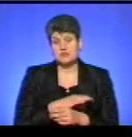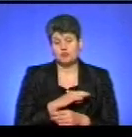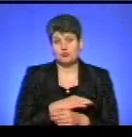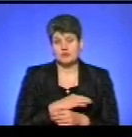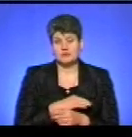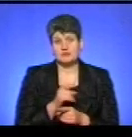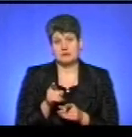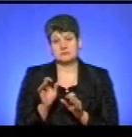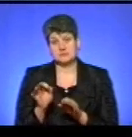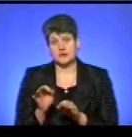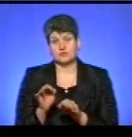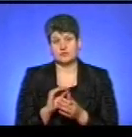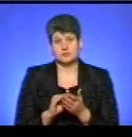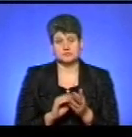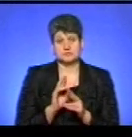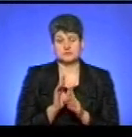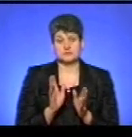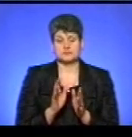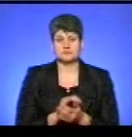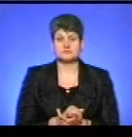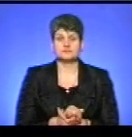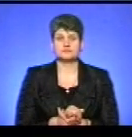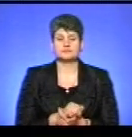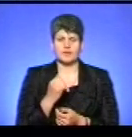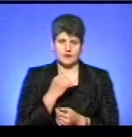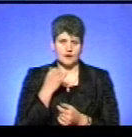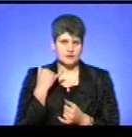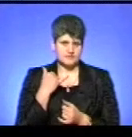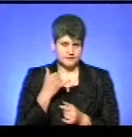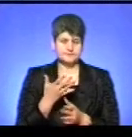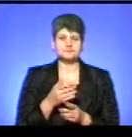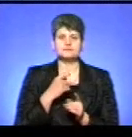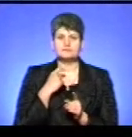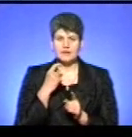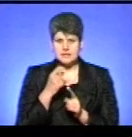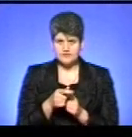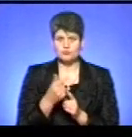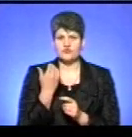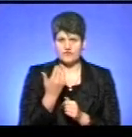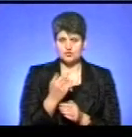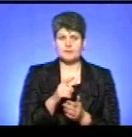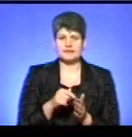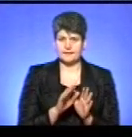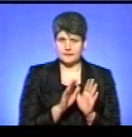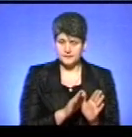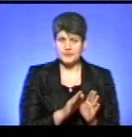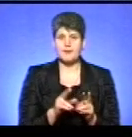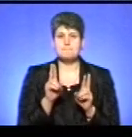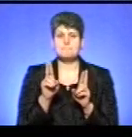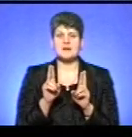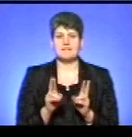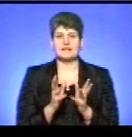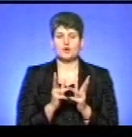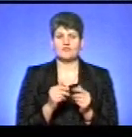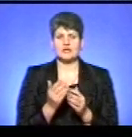чи вони правомірно враховані. Дякую за дзвінки і також за відповідь вашу на запитання. Правила нарахування